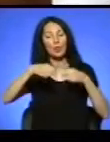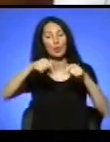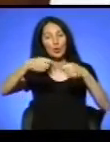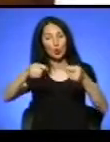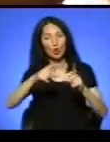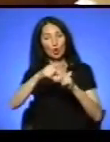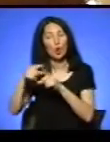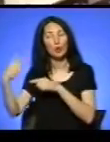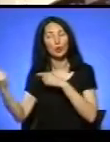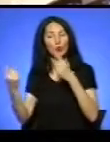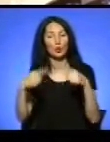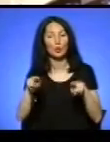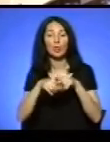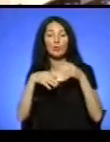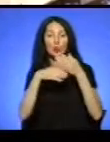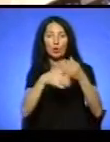англійську.